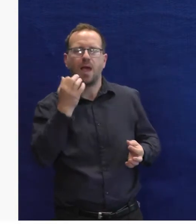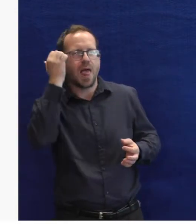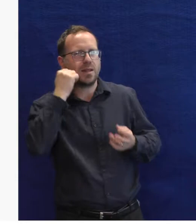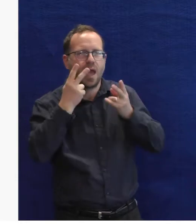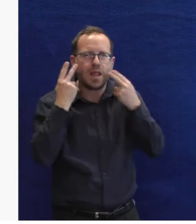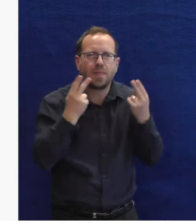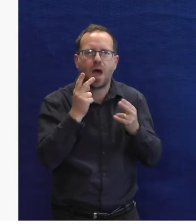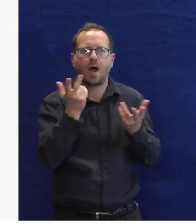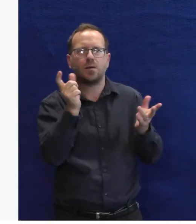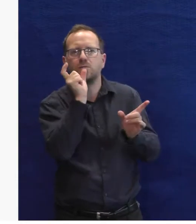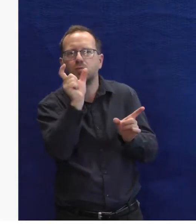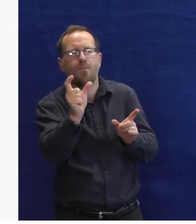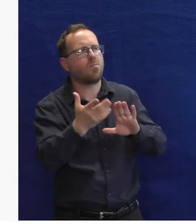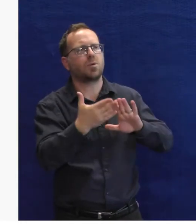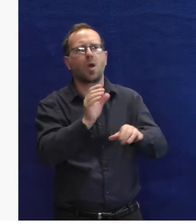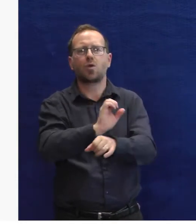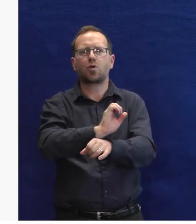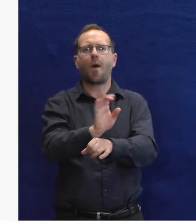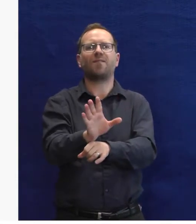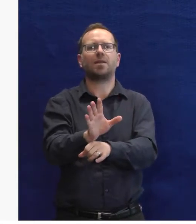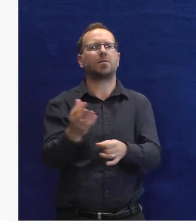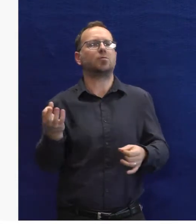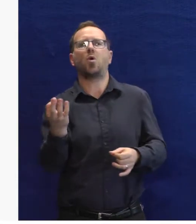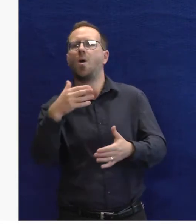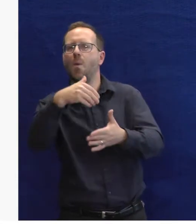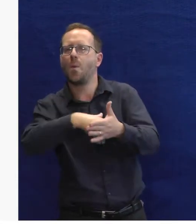Na jedné stránce dostanou nějakou ucelenou informaci.